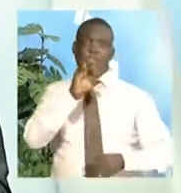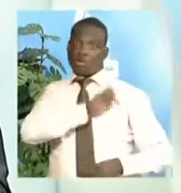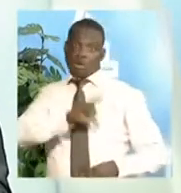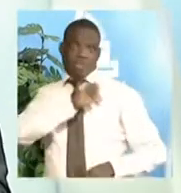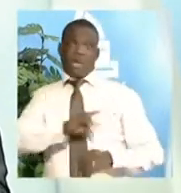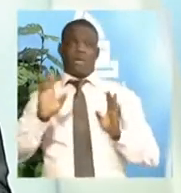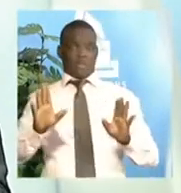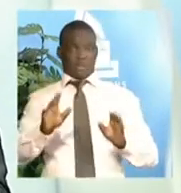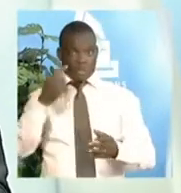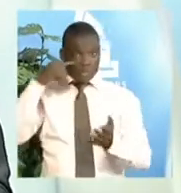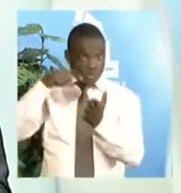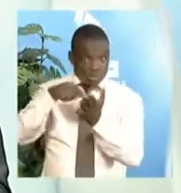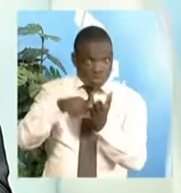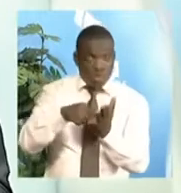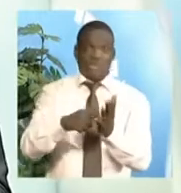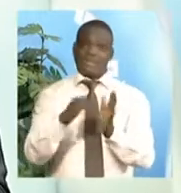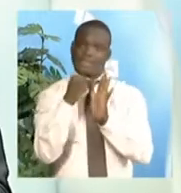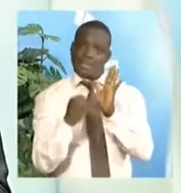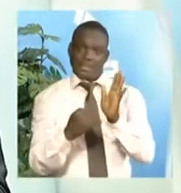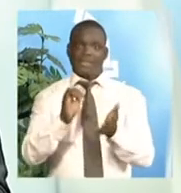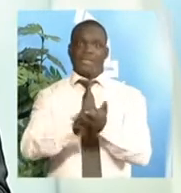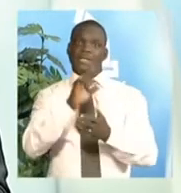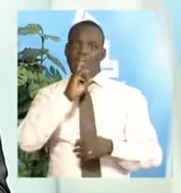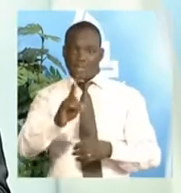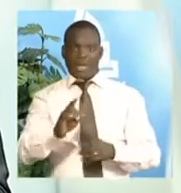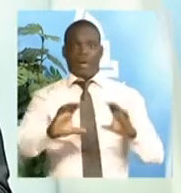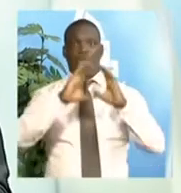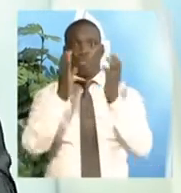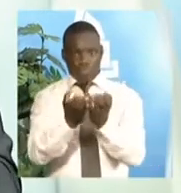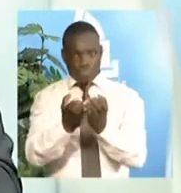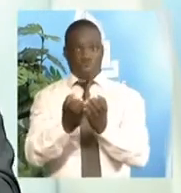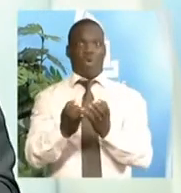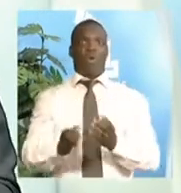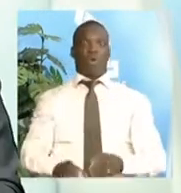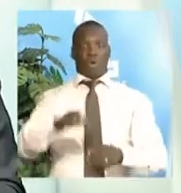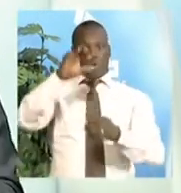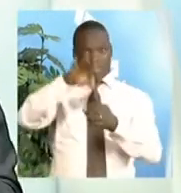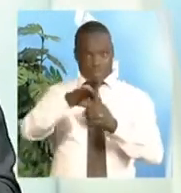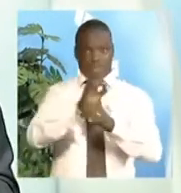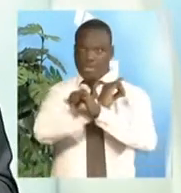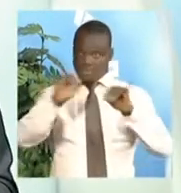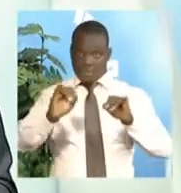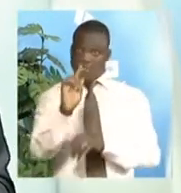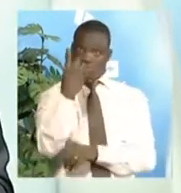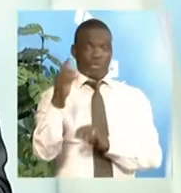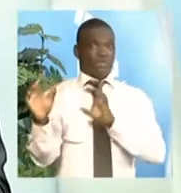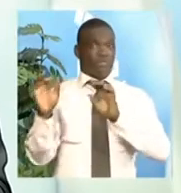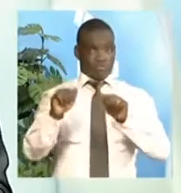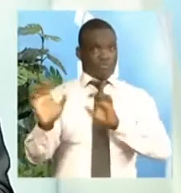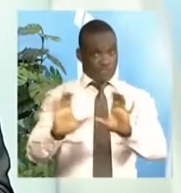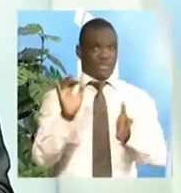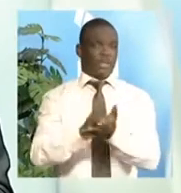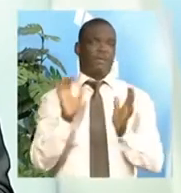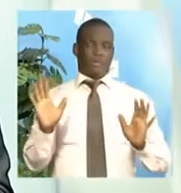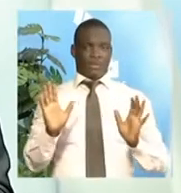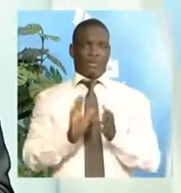le contrôle de l'identité ressortit exclusivement à la Commission électorale. Il se peut faire qu'à l'occasion du déroulement du vote,